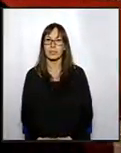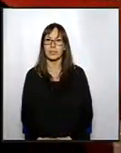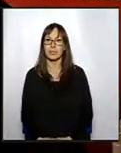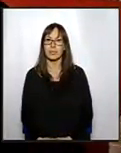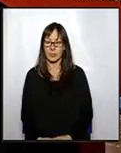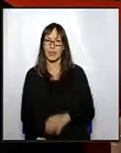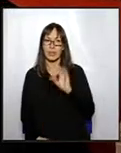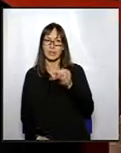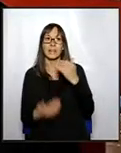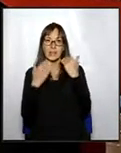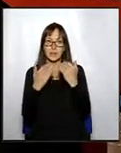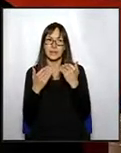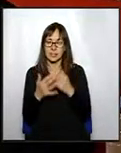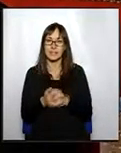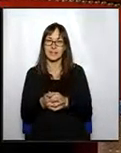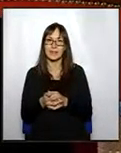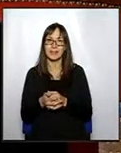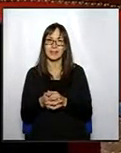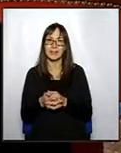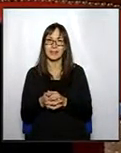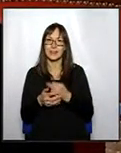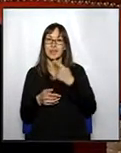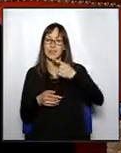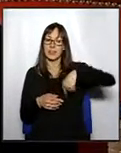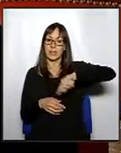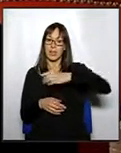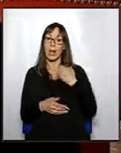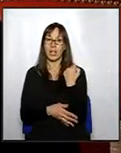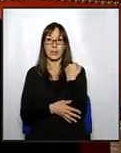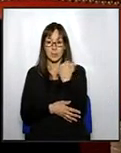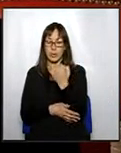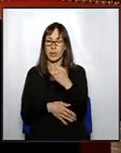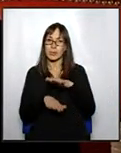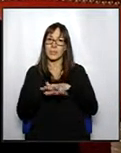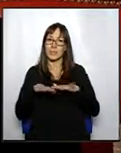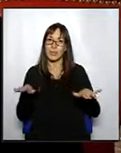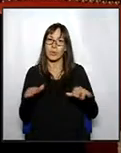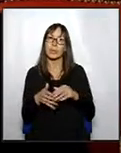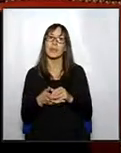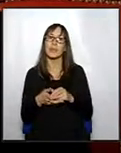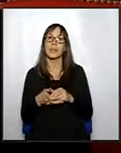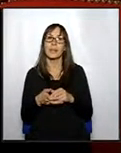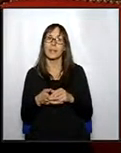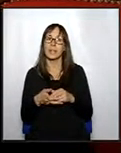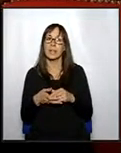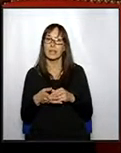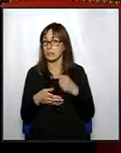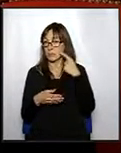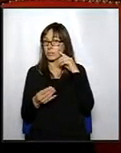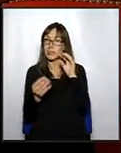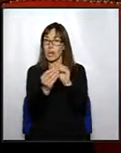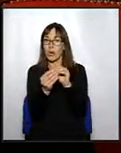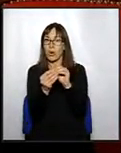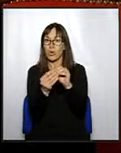Sí, gràcies. Bé, des del nostre grup municipal de Plataforma Vigatana és evident que estem totalment d'acord